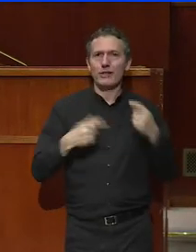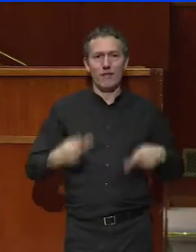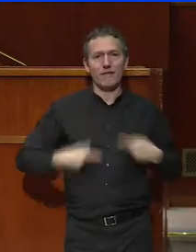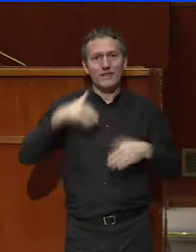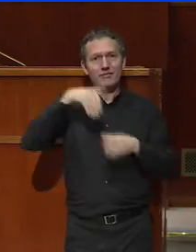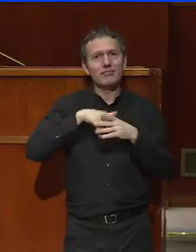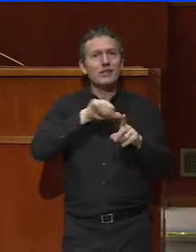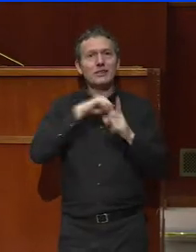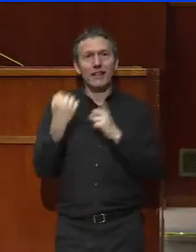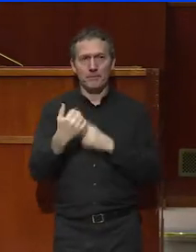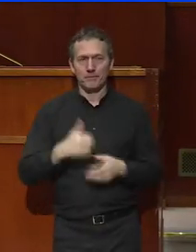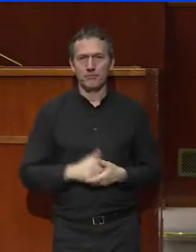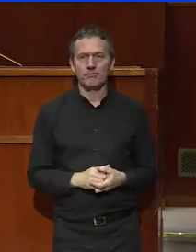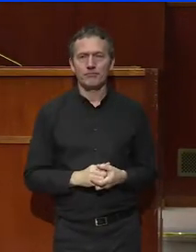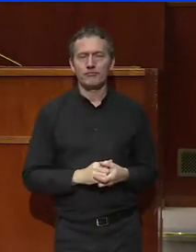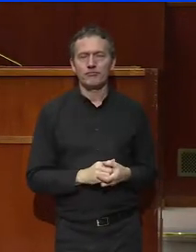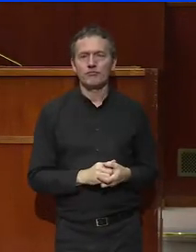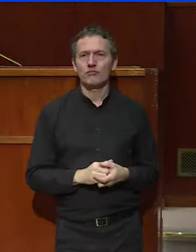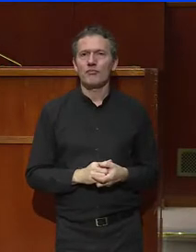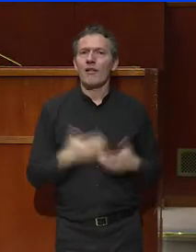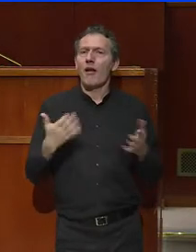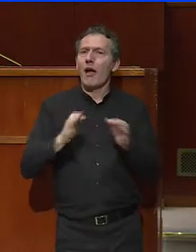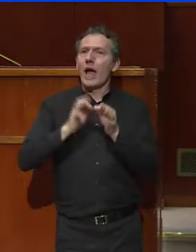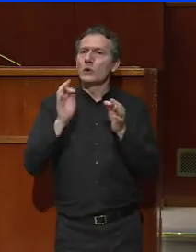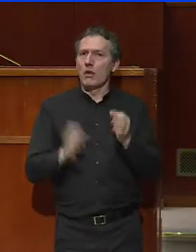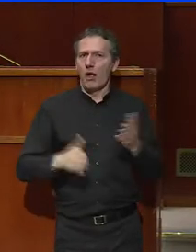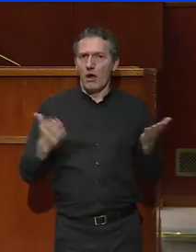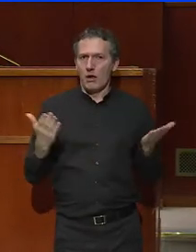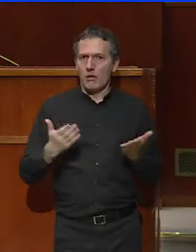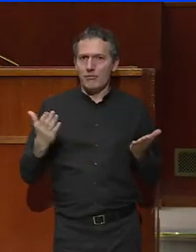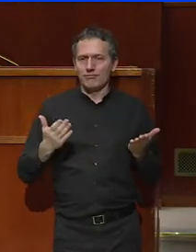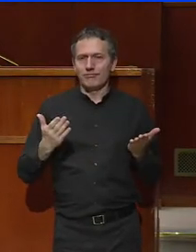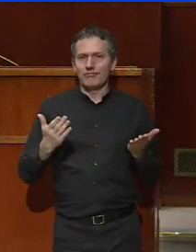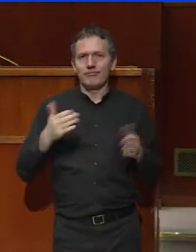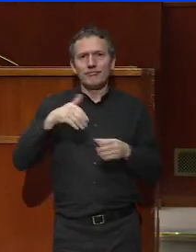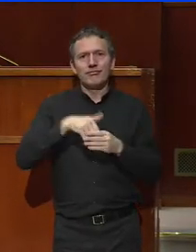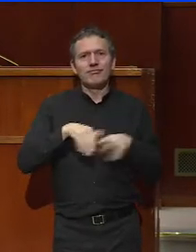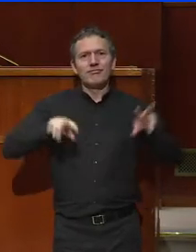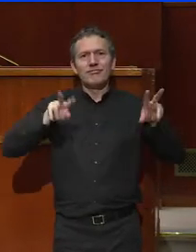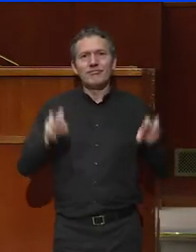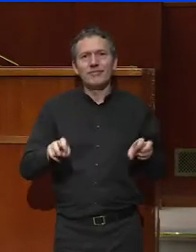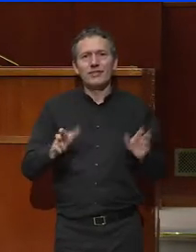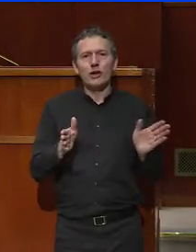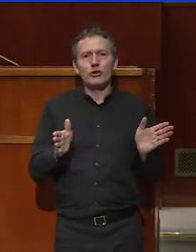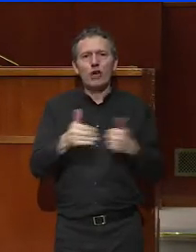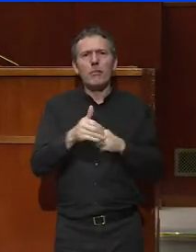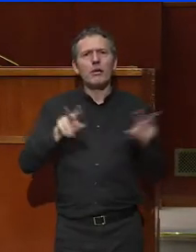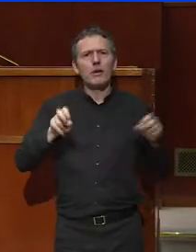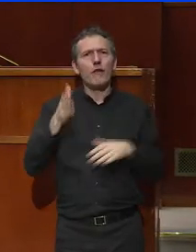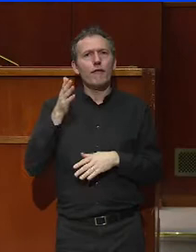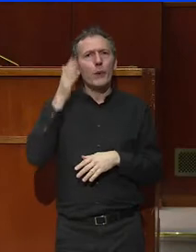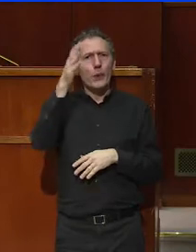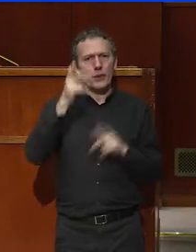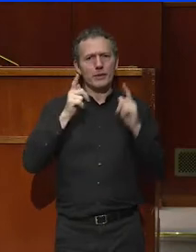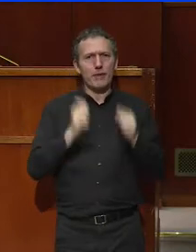vivaient. C'est finalement l'expression et le sens de l'expression chambre du futur que le président